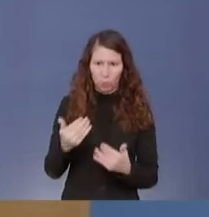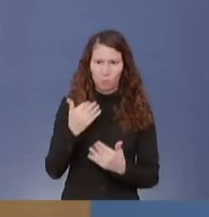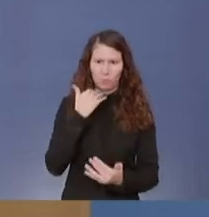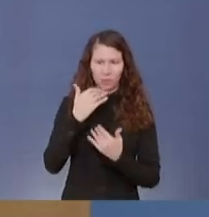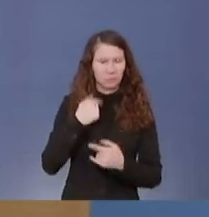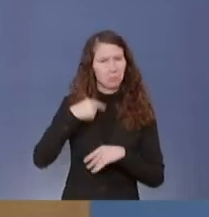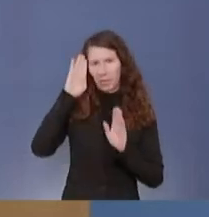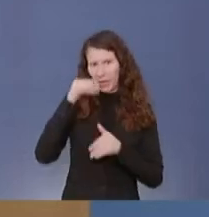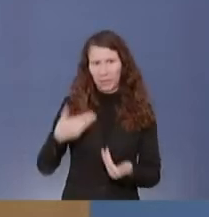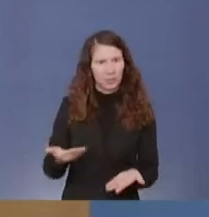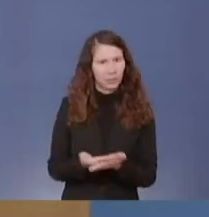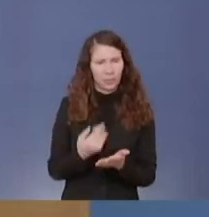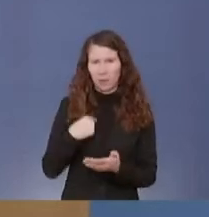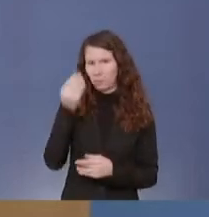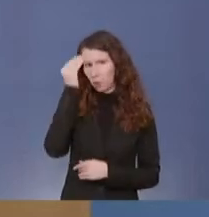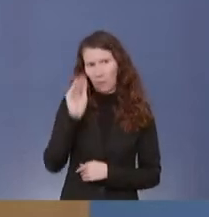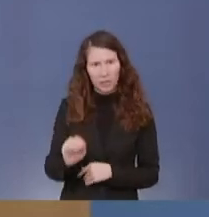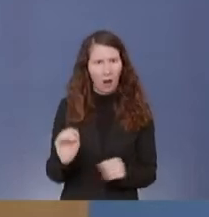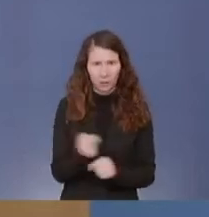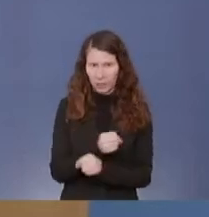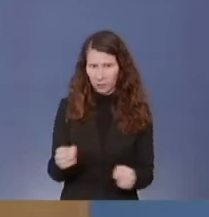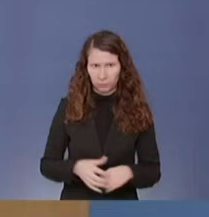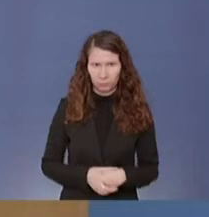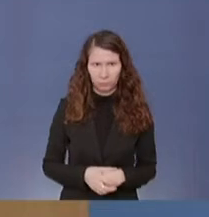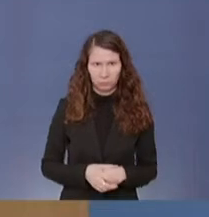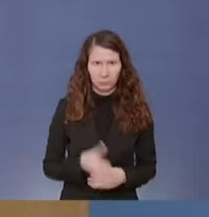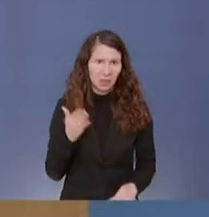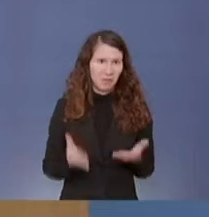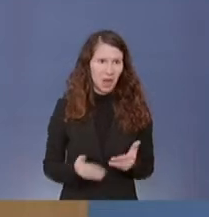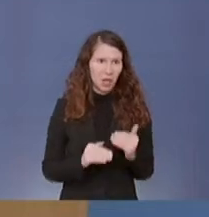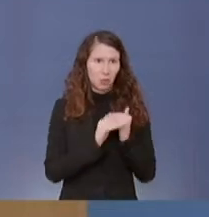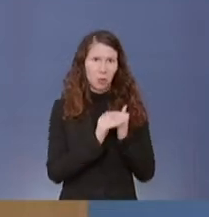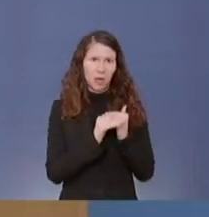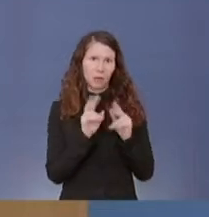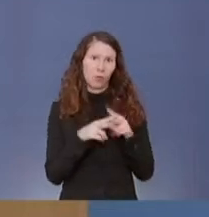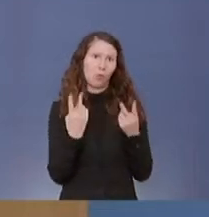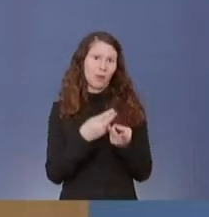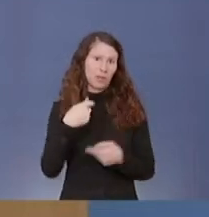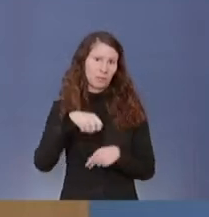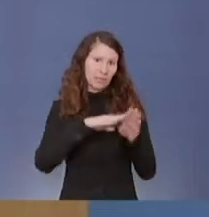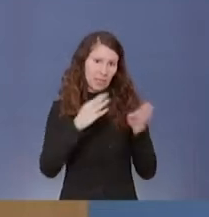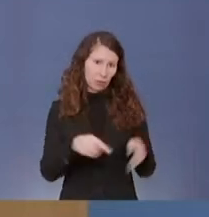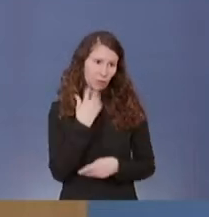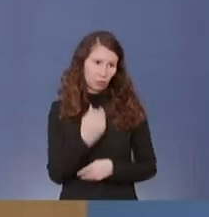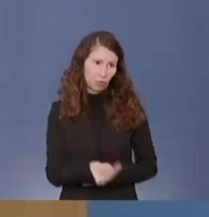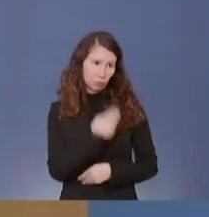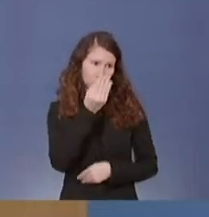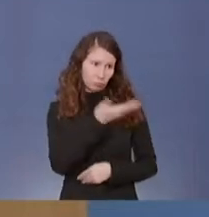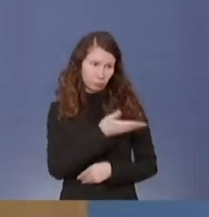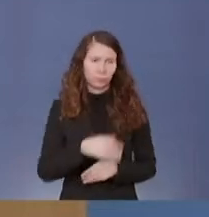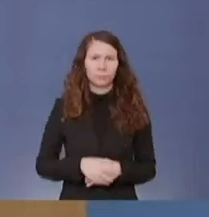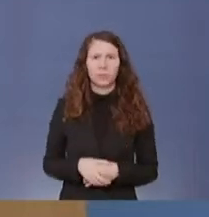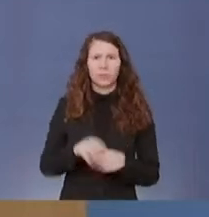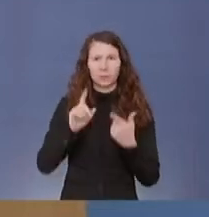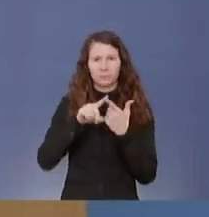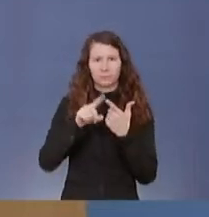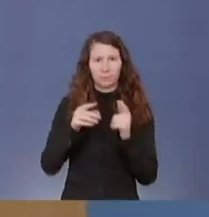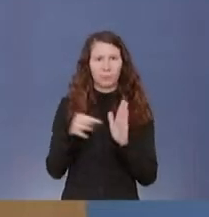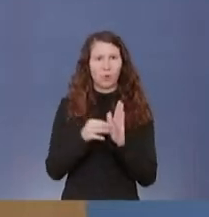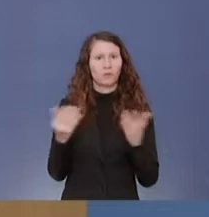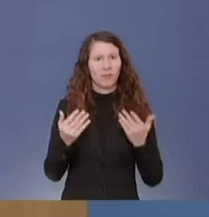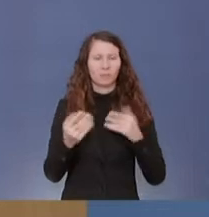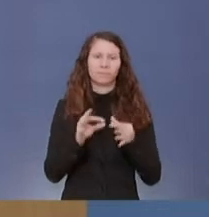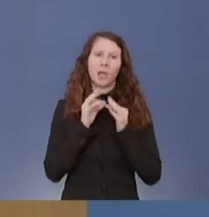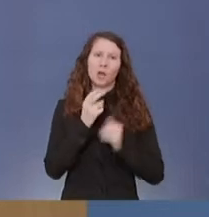ich sie auch ausdrücklich nicht kommentieren. Ich weiß nicht, ob gegebenenfalls die Kollegen aus dem Umweltministerium dann noch ergänzen wollen. Und zum zweiten Aspekt auch zu